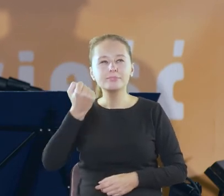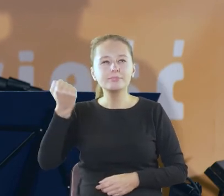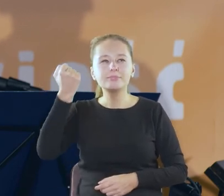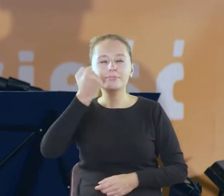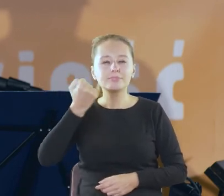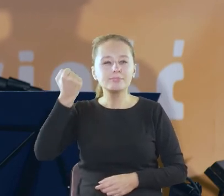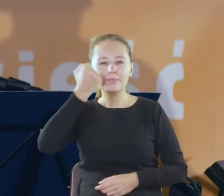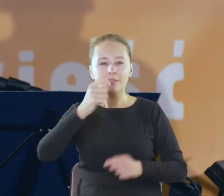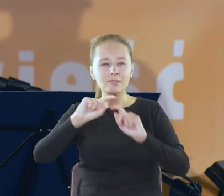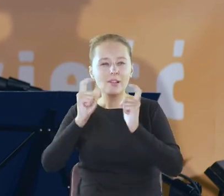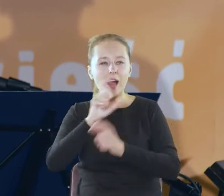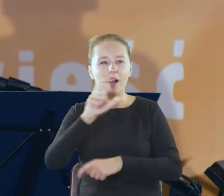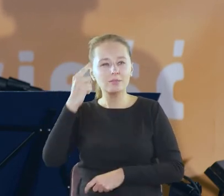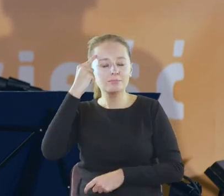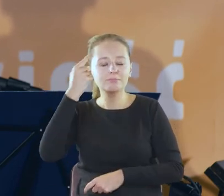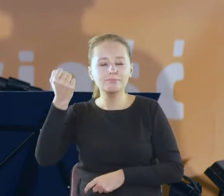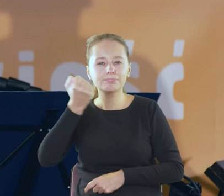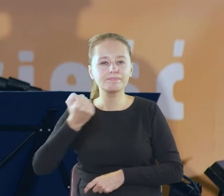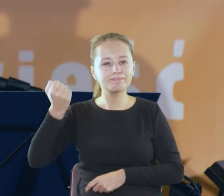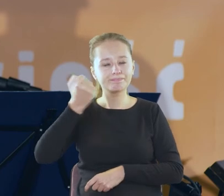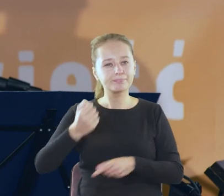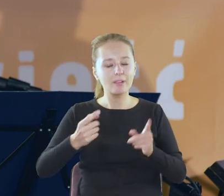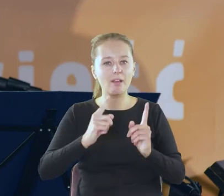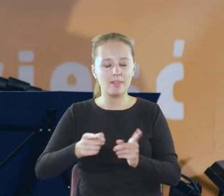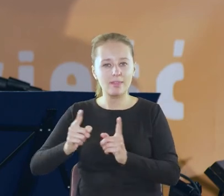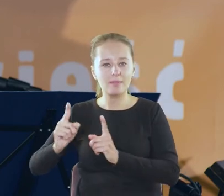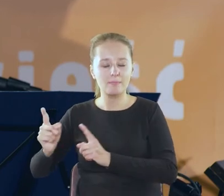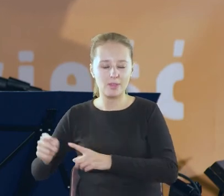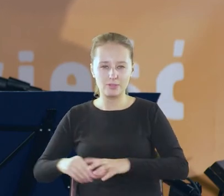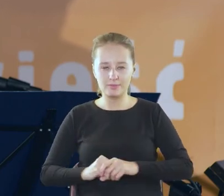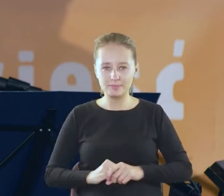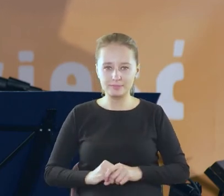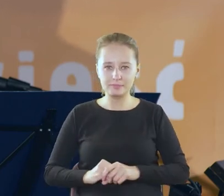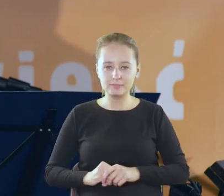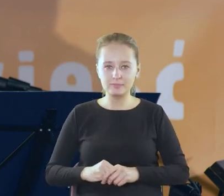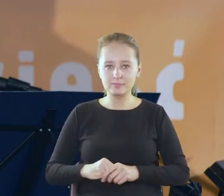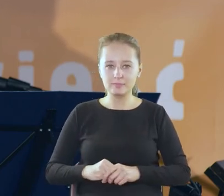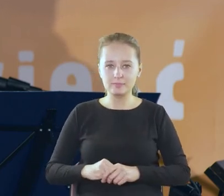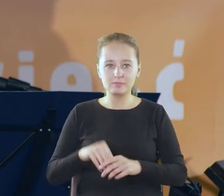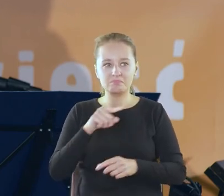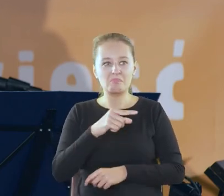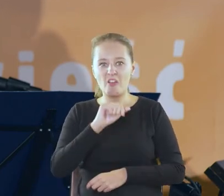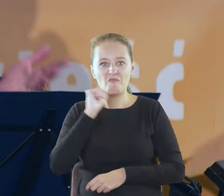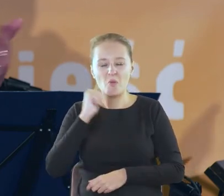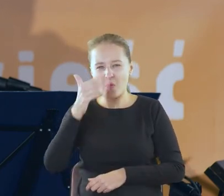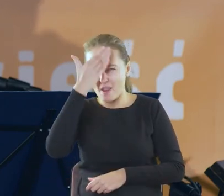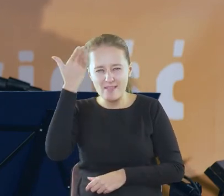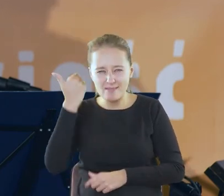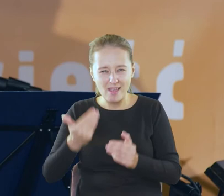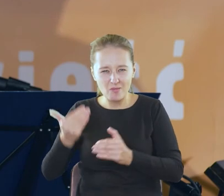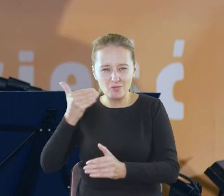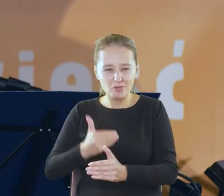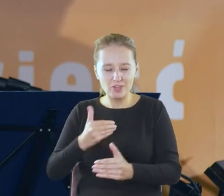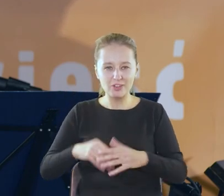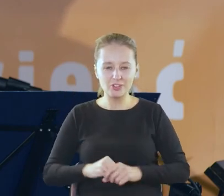bo to idzie z nami i wyznacza rytm chociaż to jest rytm którego wcale nie znamy i w ogóle nie jest z tego miejsca w którym